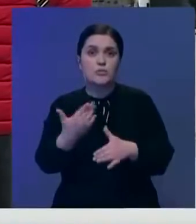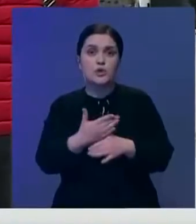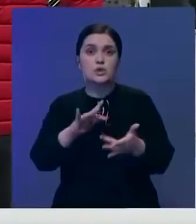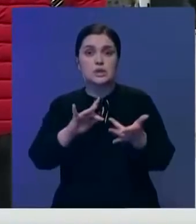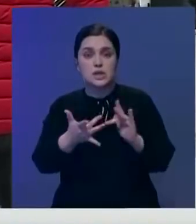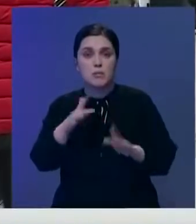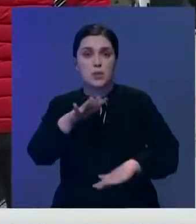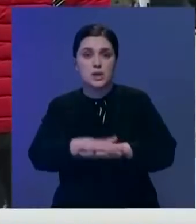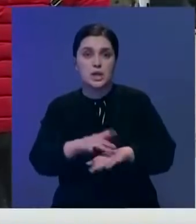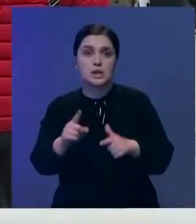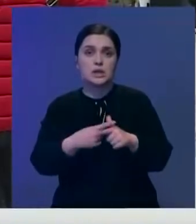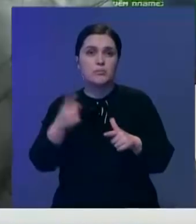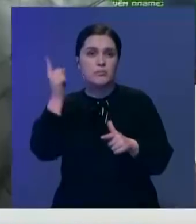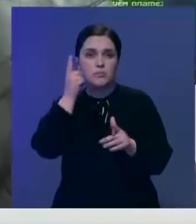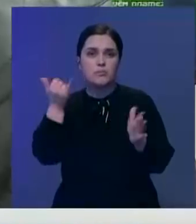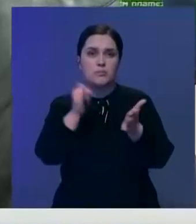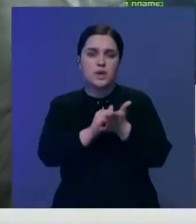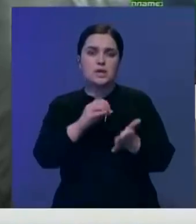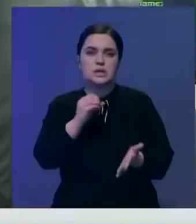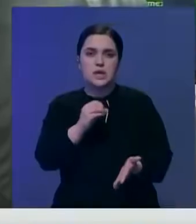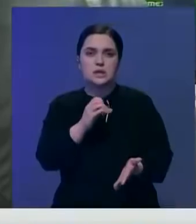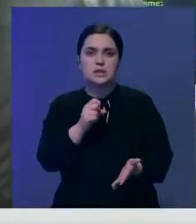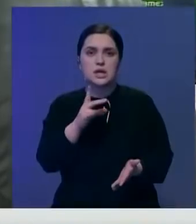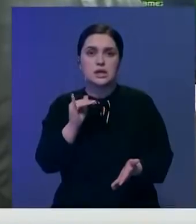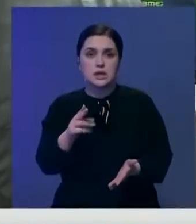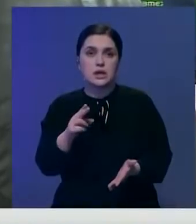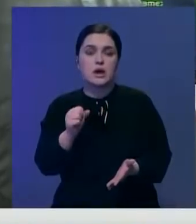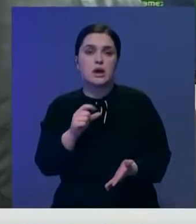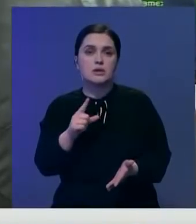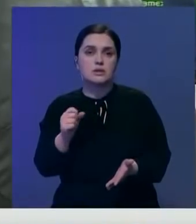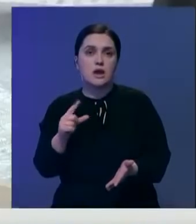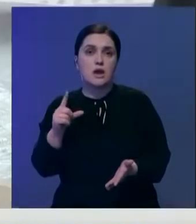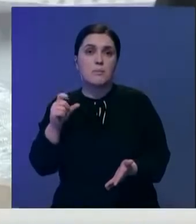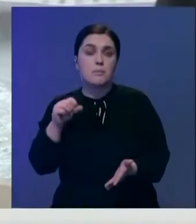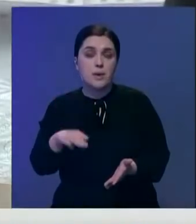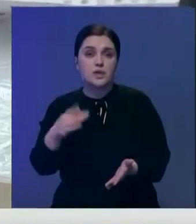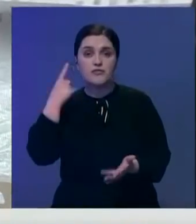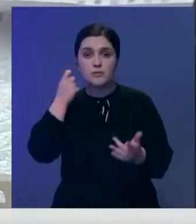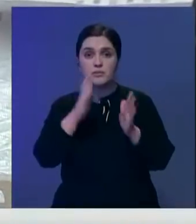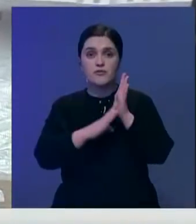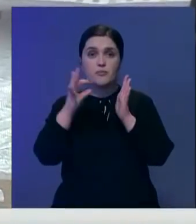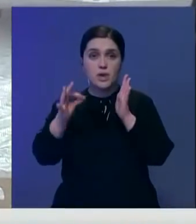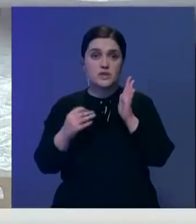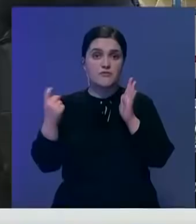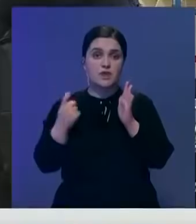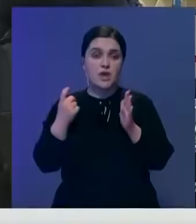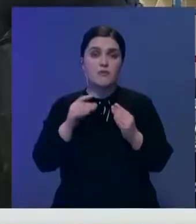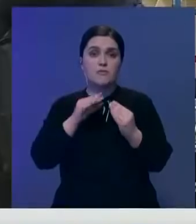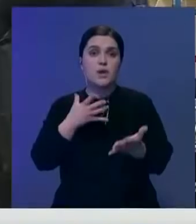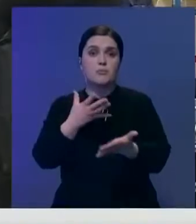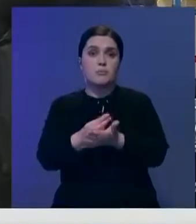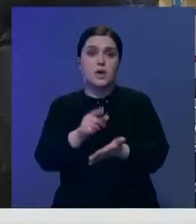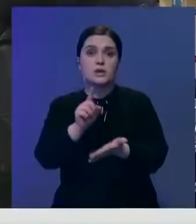с помощью интернет-банкинга или мобильного приложения ЕСАЛ-Хазамат. По их информации, 90% владельцев автомобилей